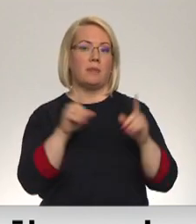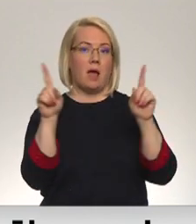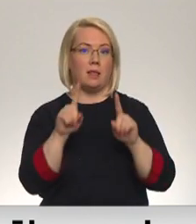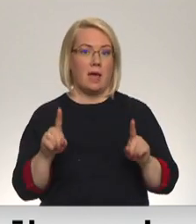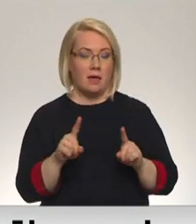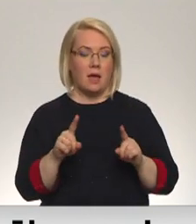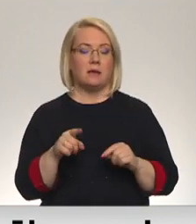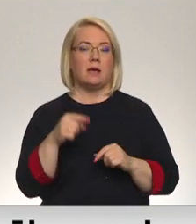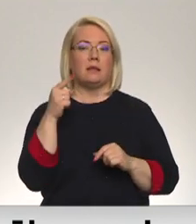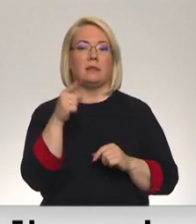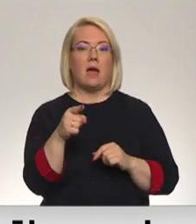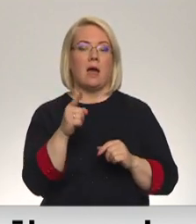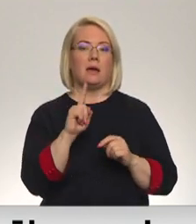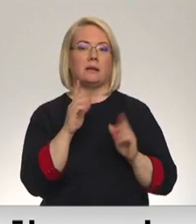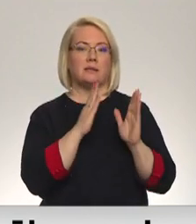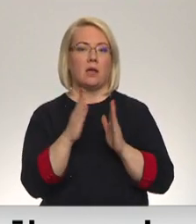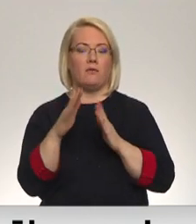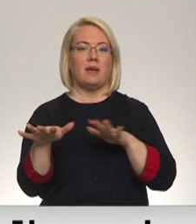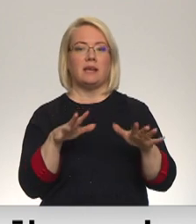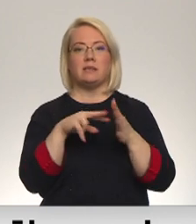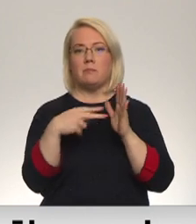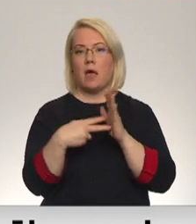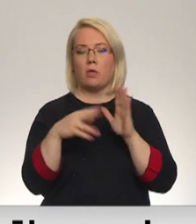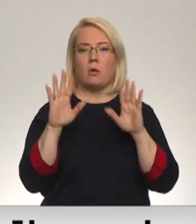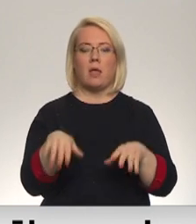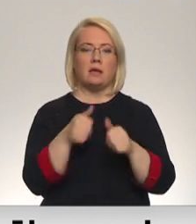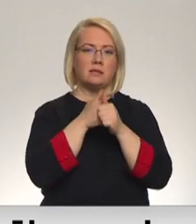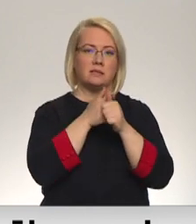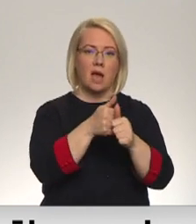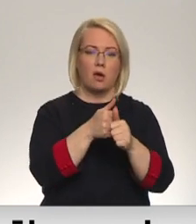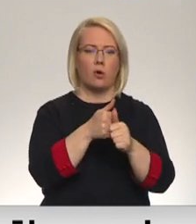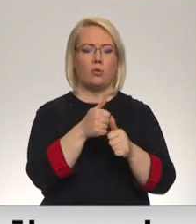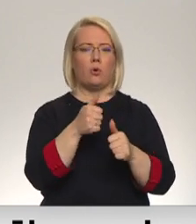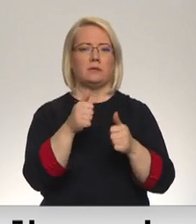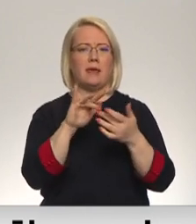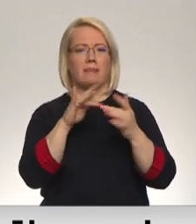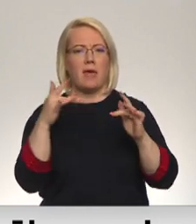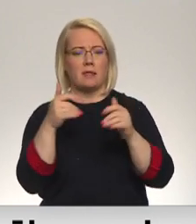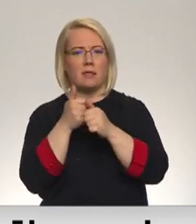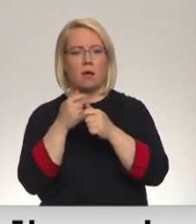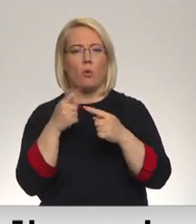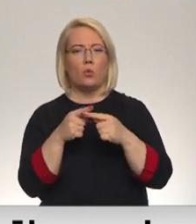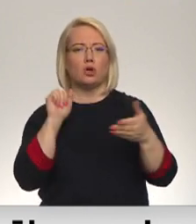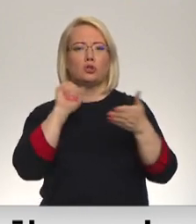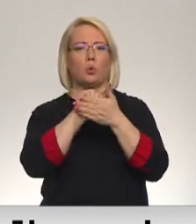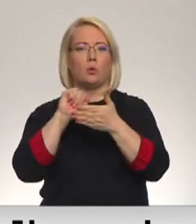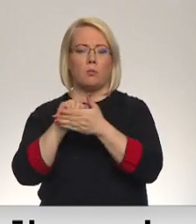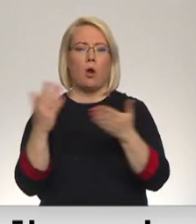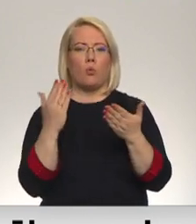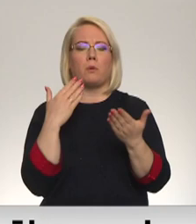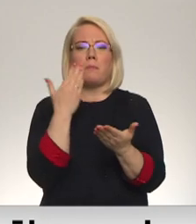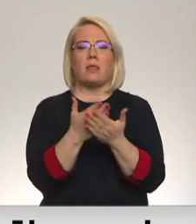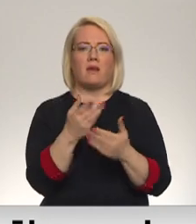Palspolicija atklāja, ka tā sakatavojas rīcības plānu, lai uzraudzītu sociālos tīklus un sludinājumus, kuros tiek